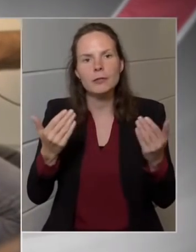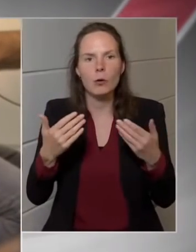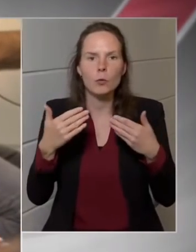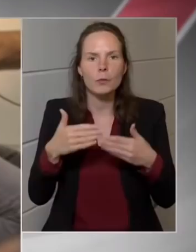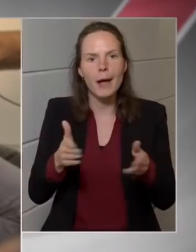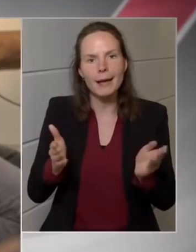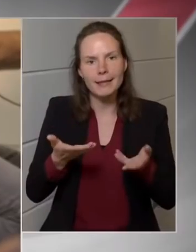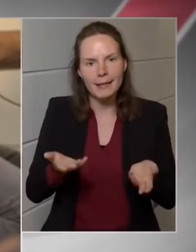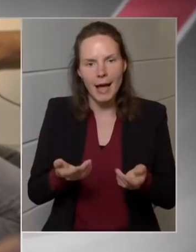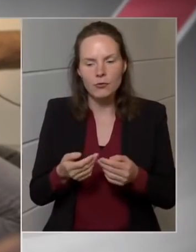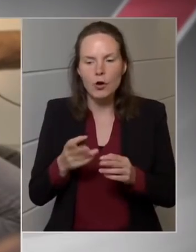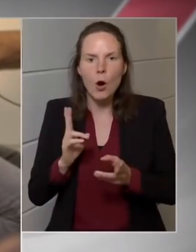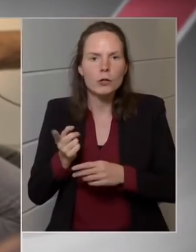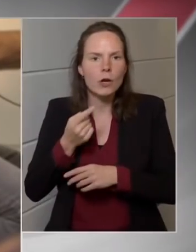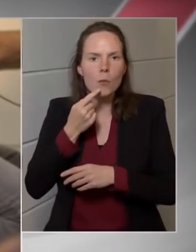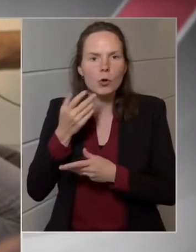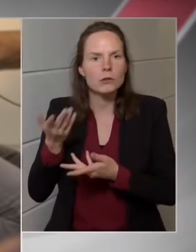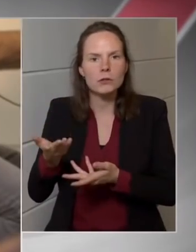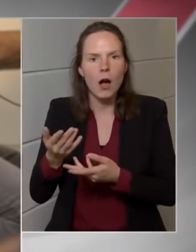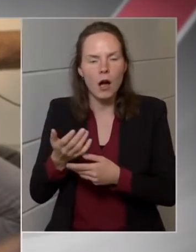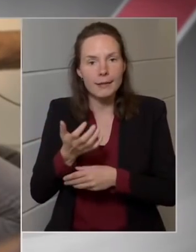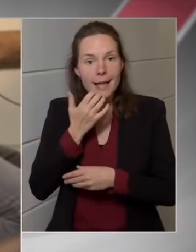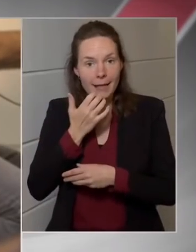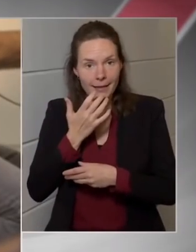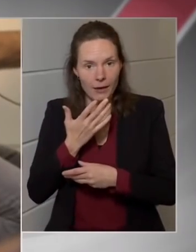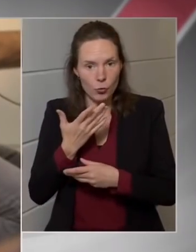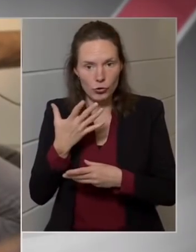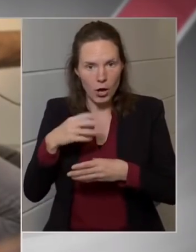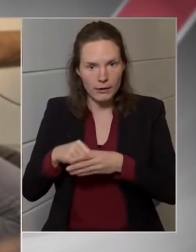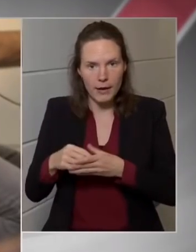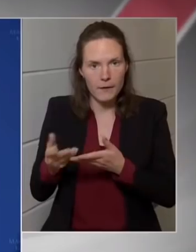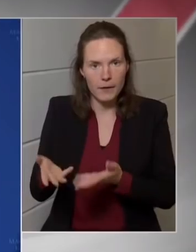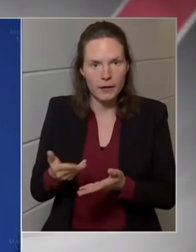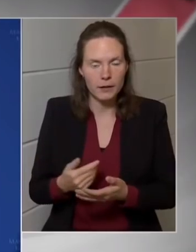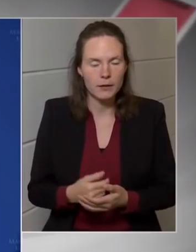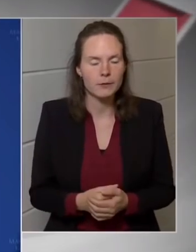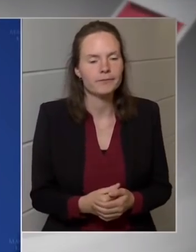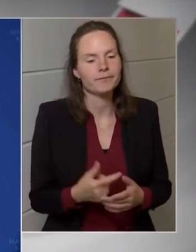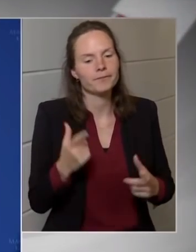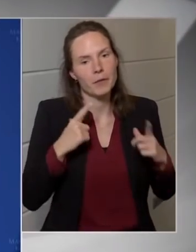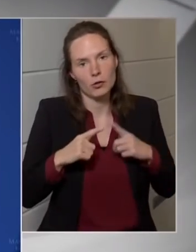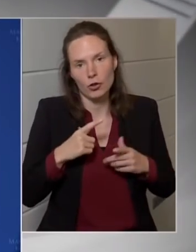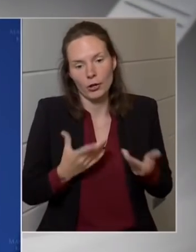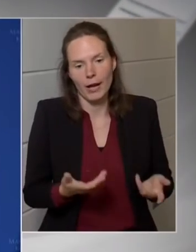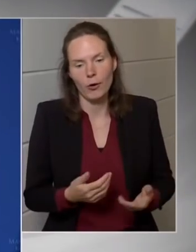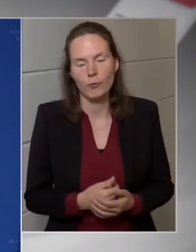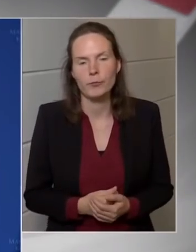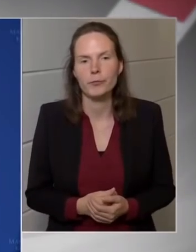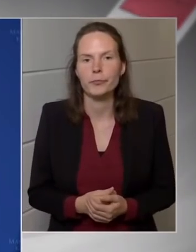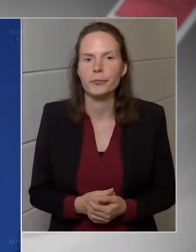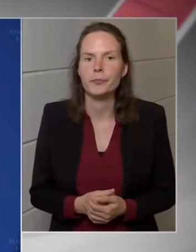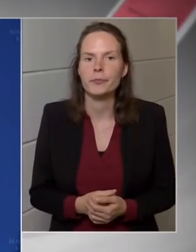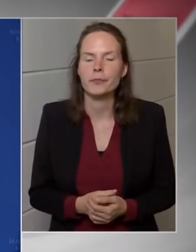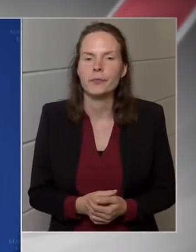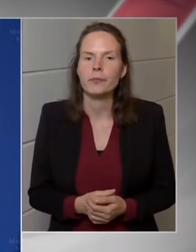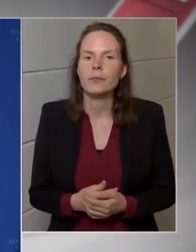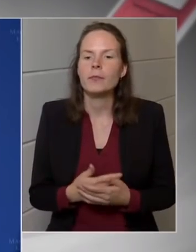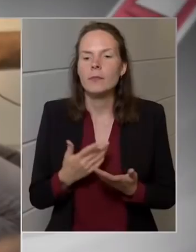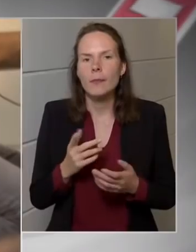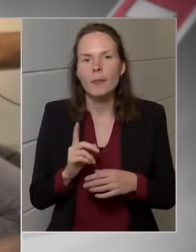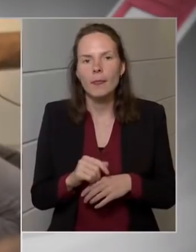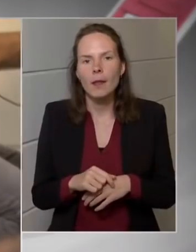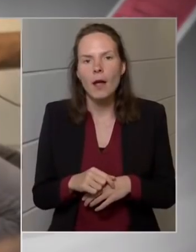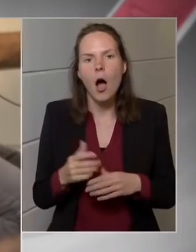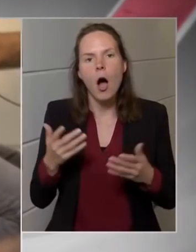és ahogy ő fogalmazott, ugye ez teljesen szándékosan maradt távol. Sajnálom, hogy így van. Egyébként a